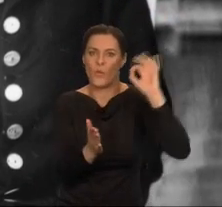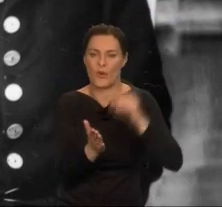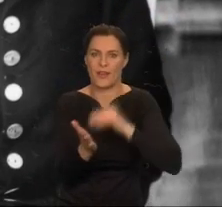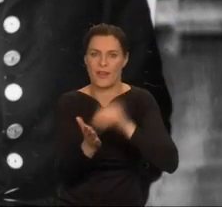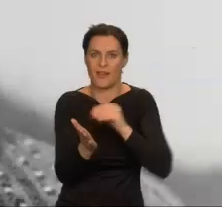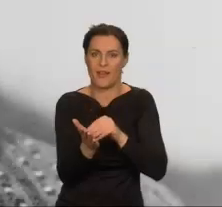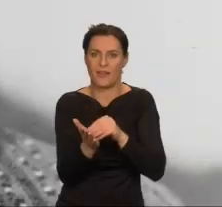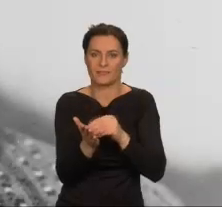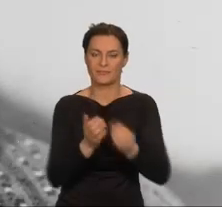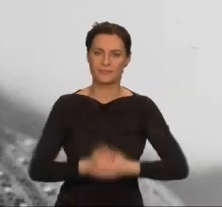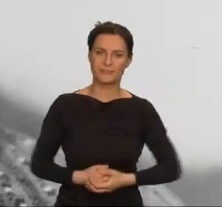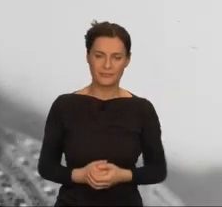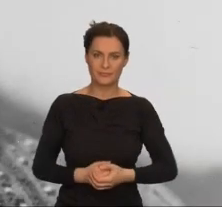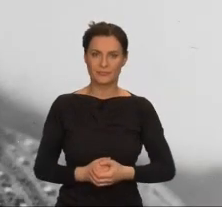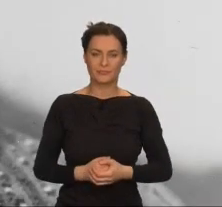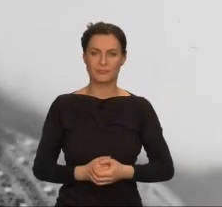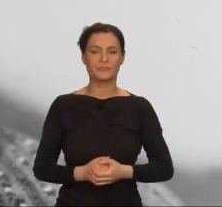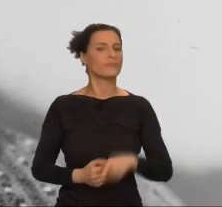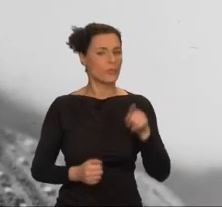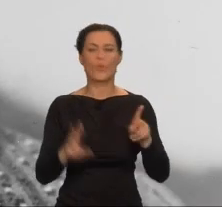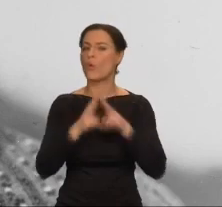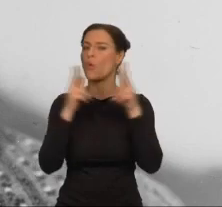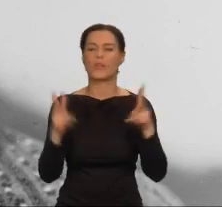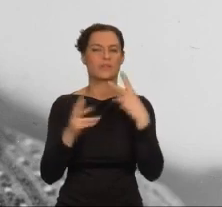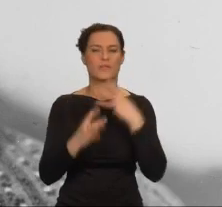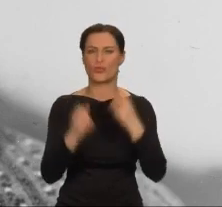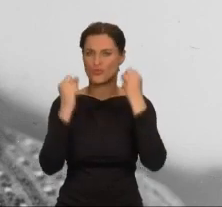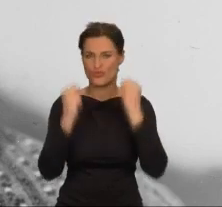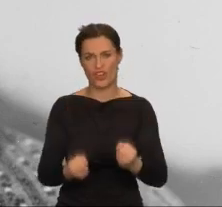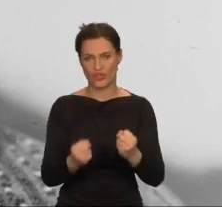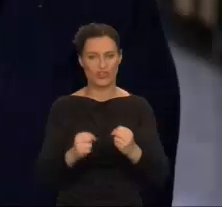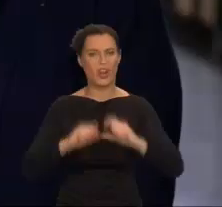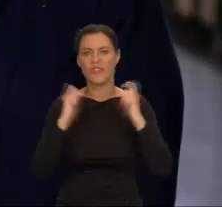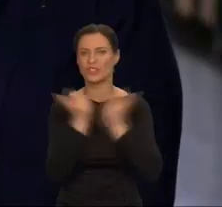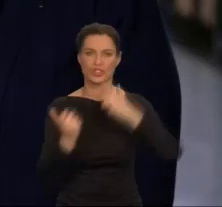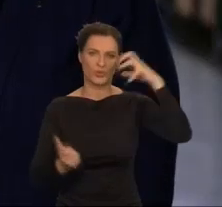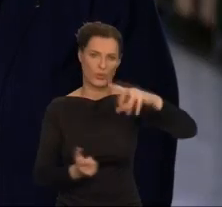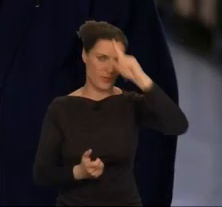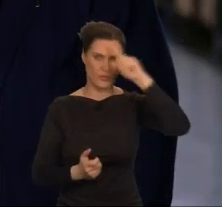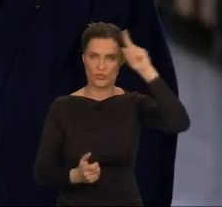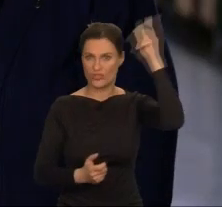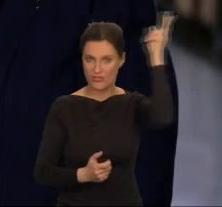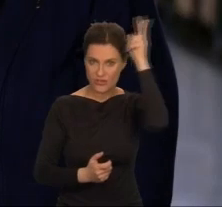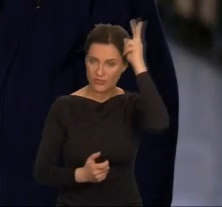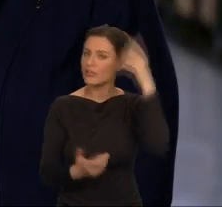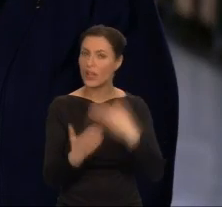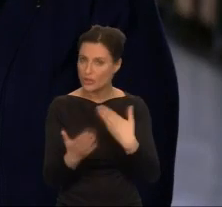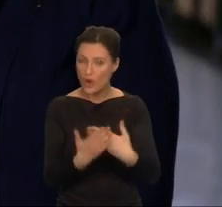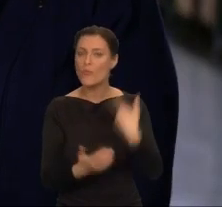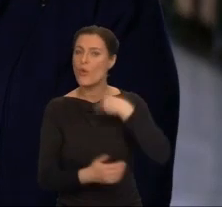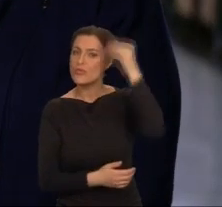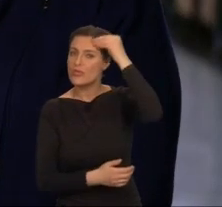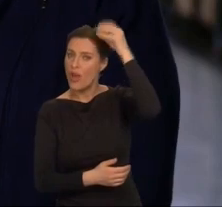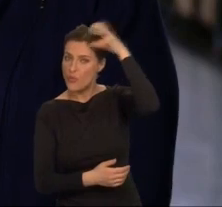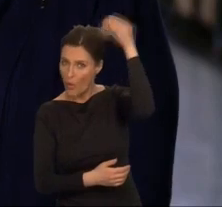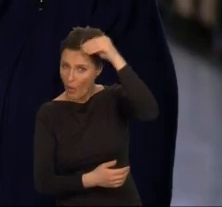To był najmroczniejszy rozdział w historii wszystkich Indian. Antropolodzy próbowali po swojemu